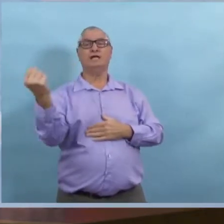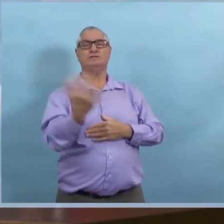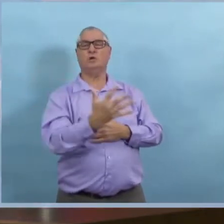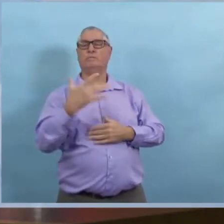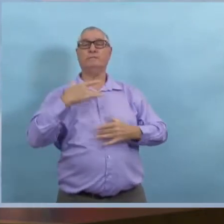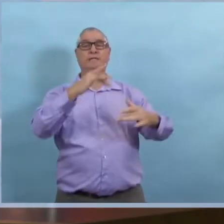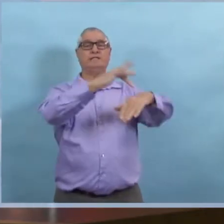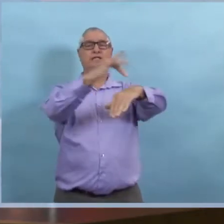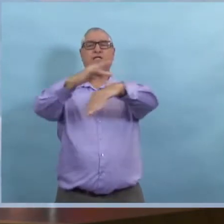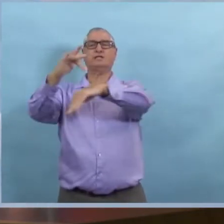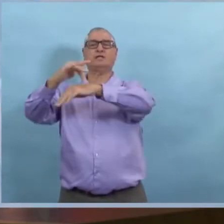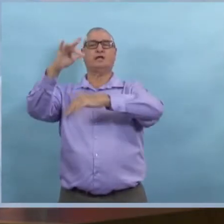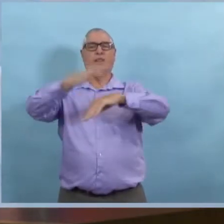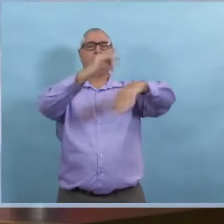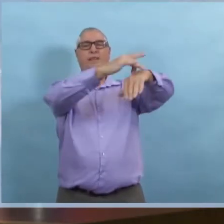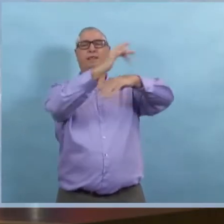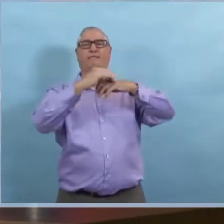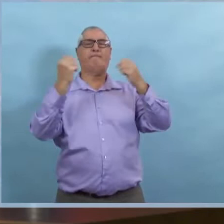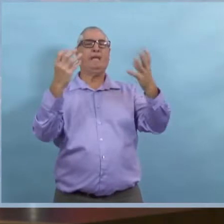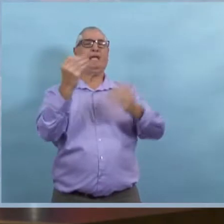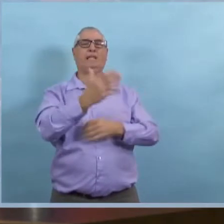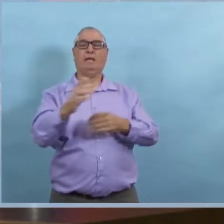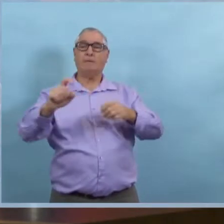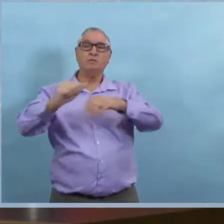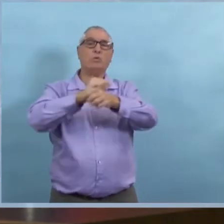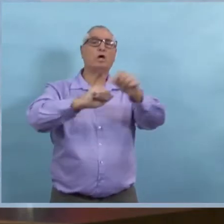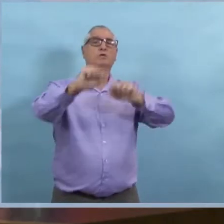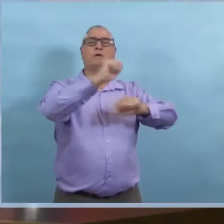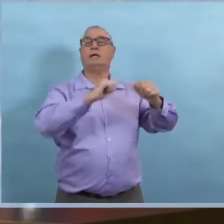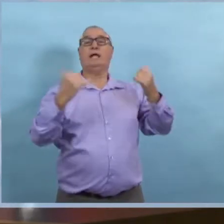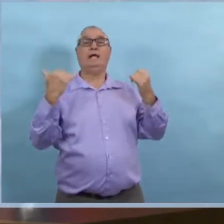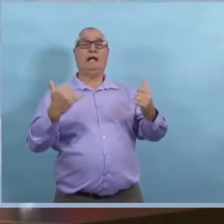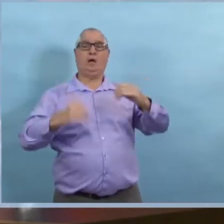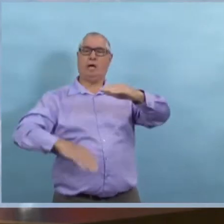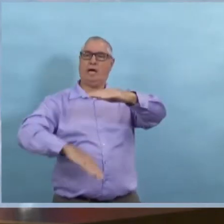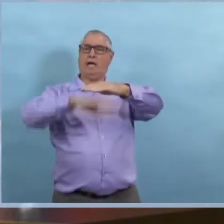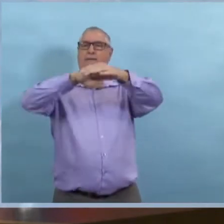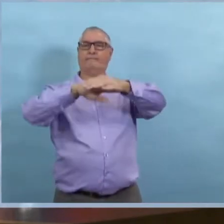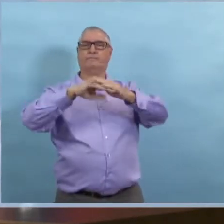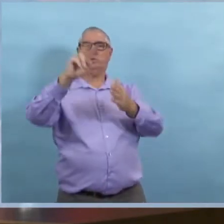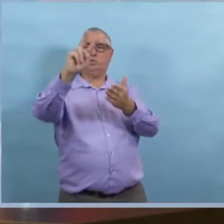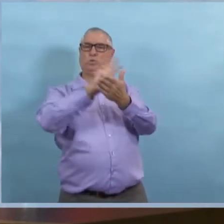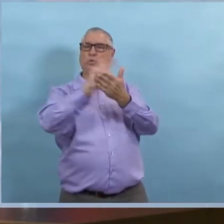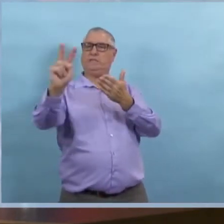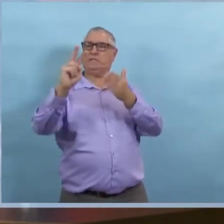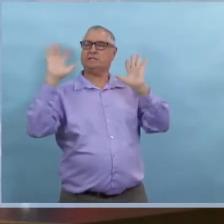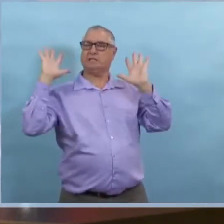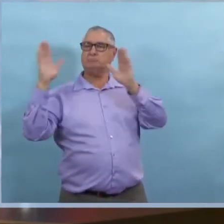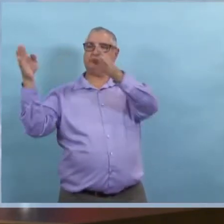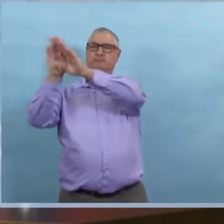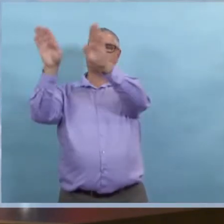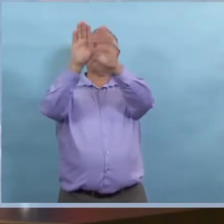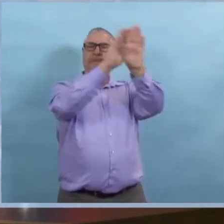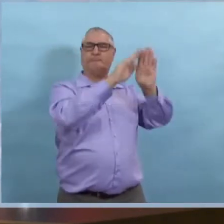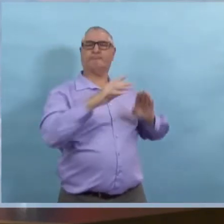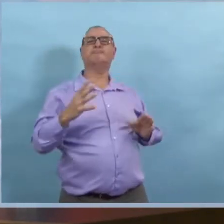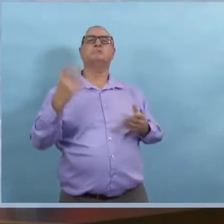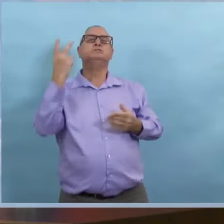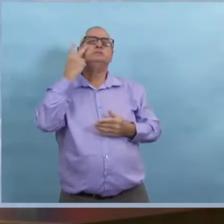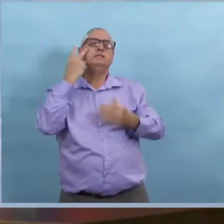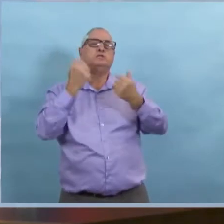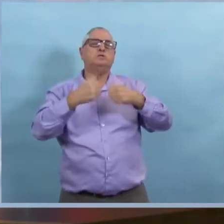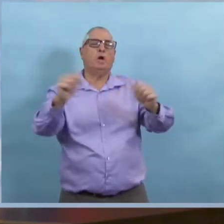Donc, les casinos, c'est un lieu où les gens se rassemblent. Il y des surfaces qui sont touchées par tout le monde et fréquemment. Donc, pendant deux semaines, il faut qu'on arrête.